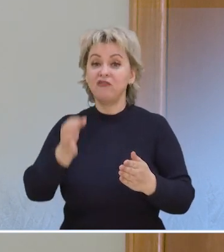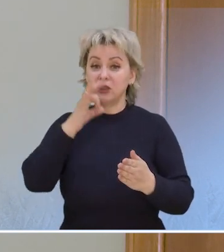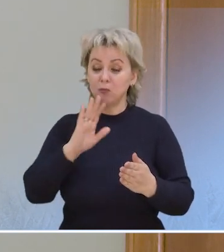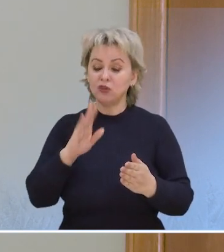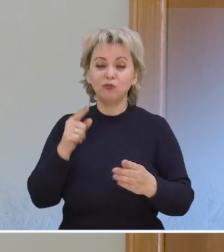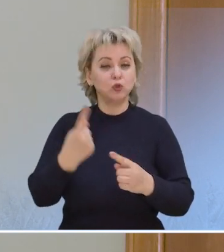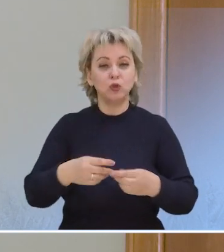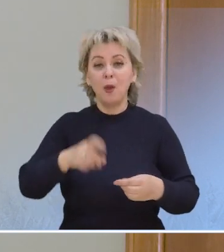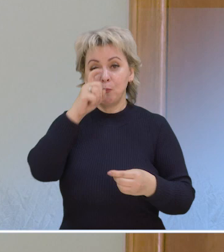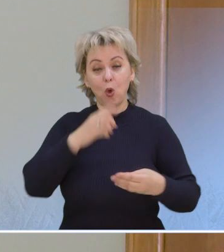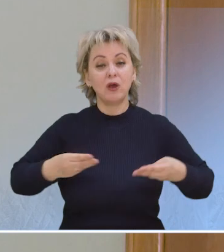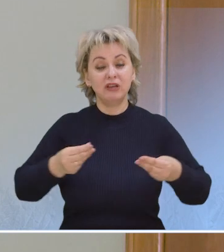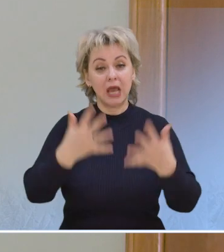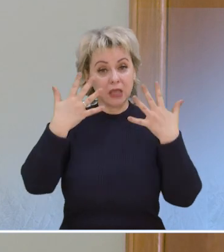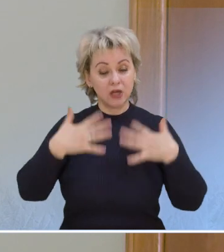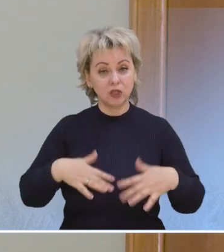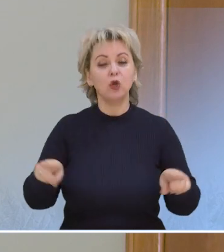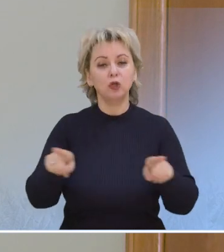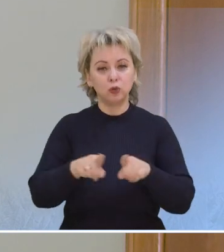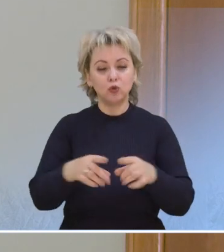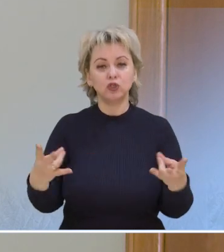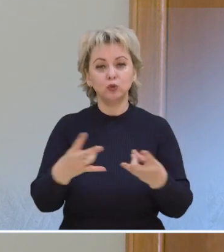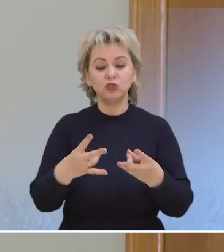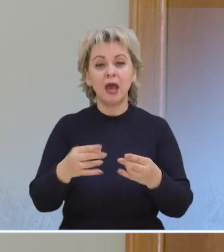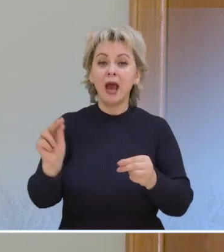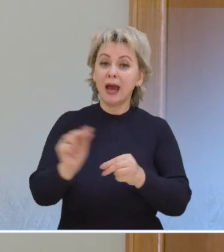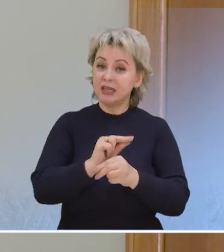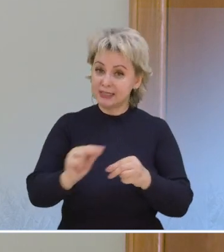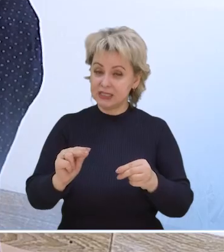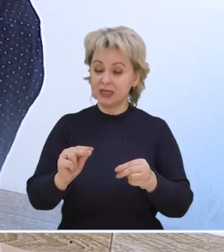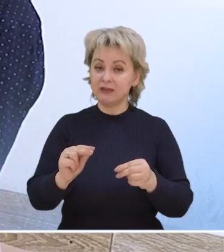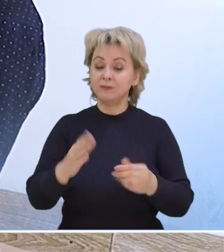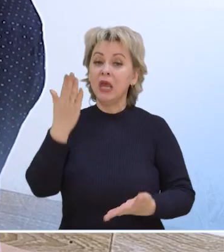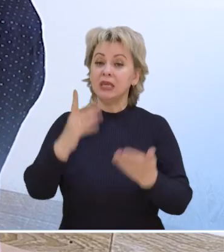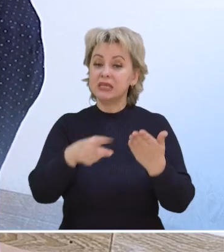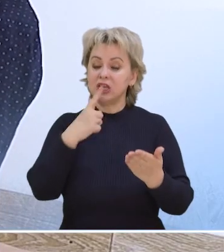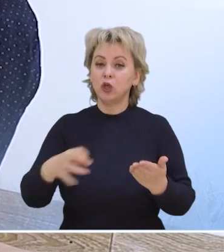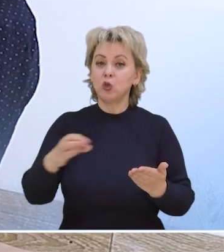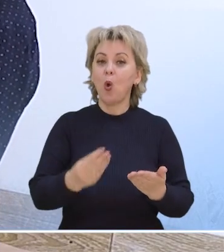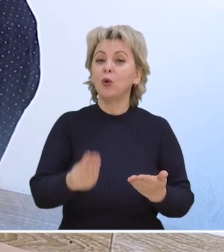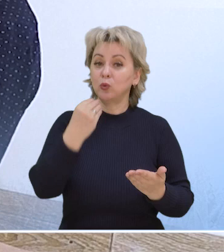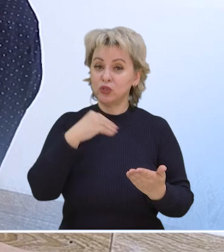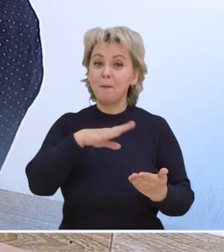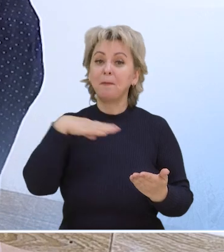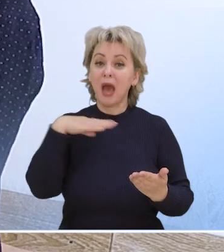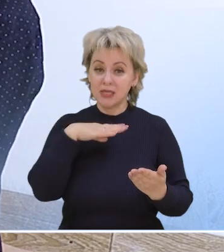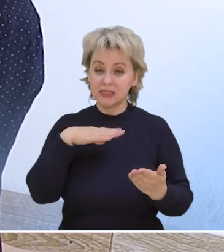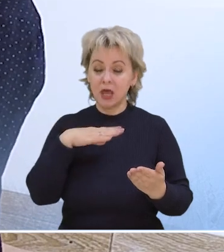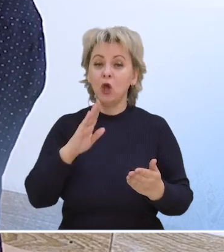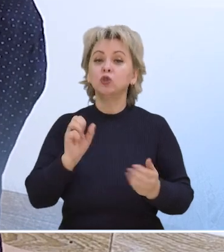другие совсем клинические проявления, нарушения, которых тоже будет нужно корректировать. Если мы говорим о приеме мяса,